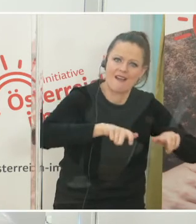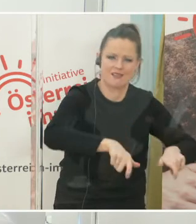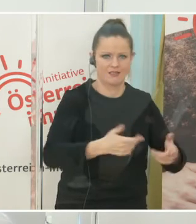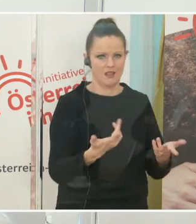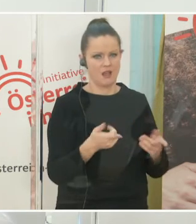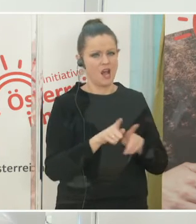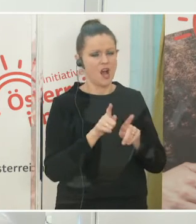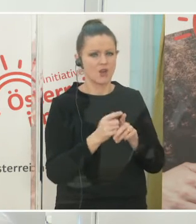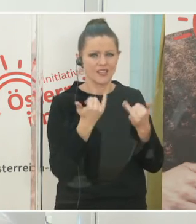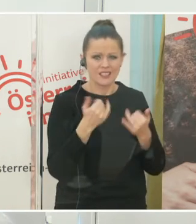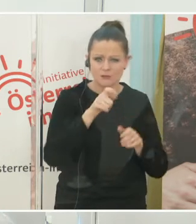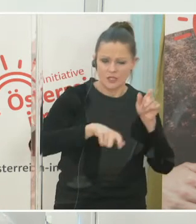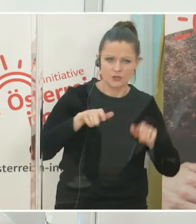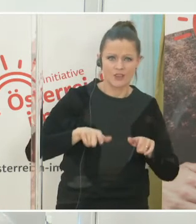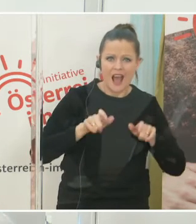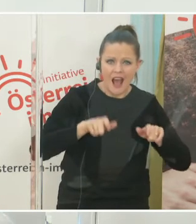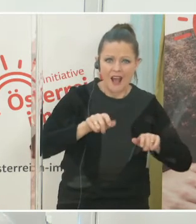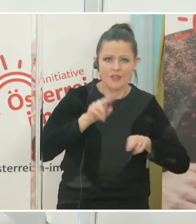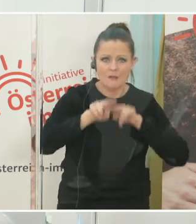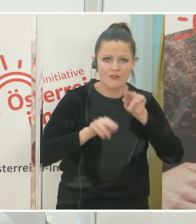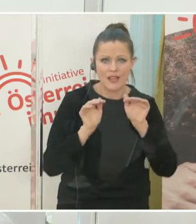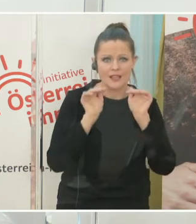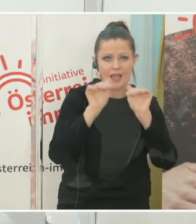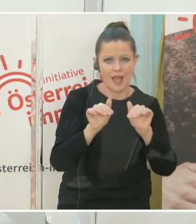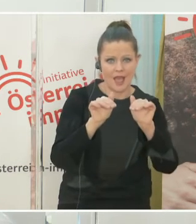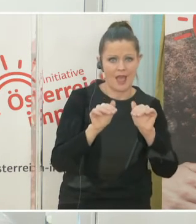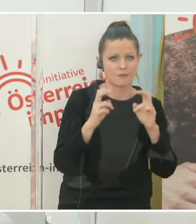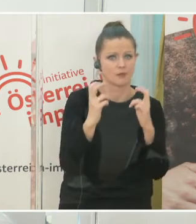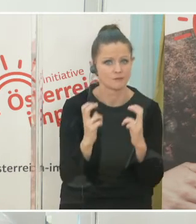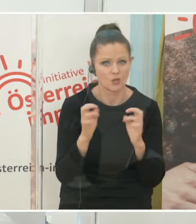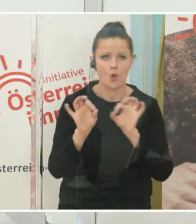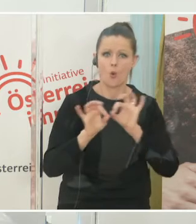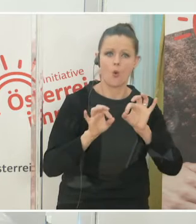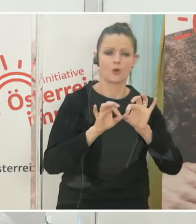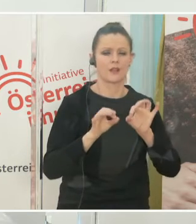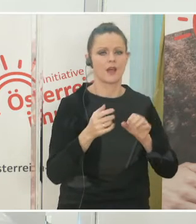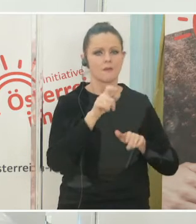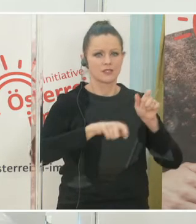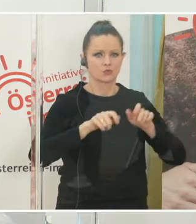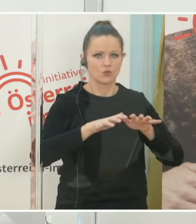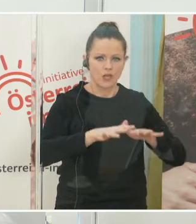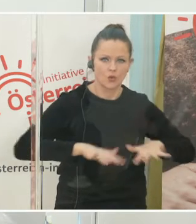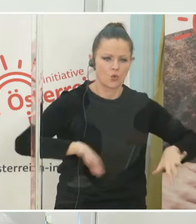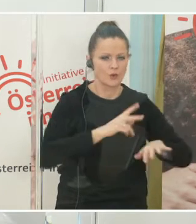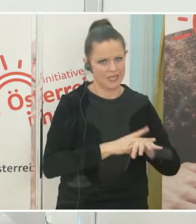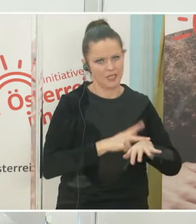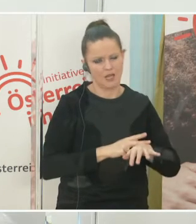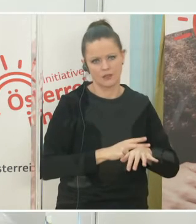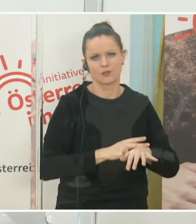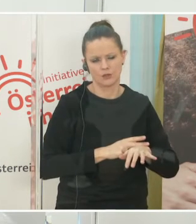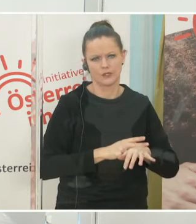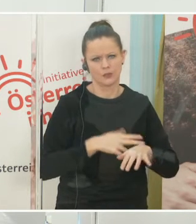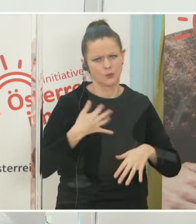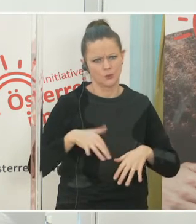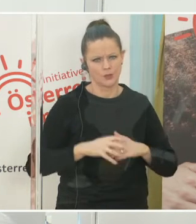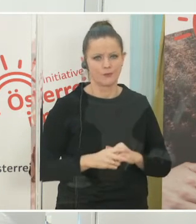Menschen, die jetzt in Alters und Pflegeheimen sind, das sind die, die schwere Grunderkrankungen haben, aber das sind auch die Ärzte und alle